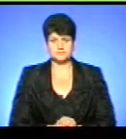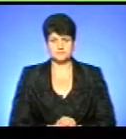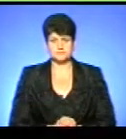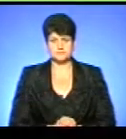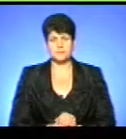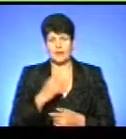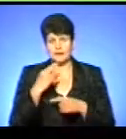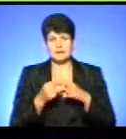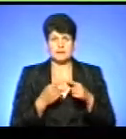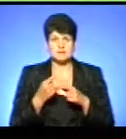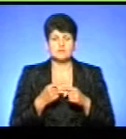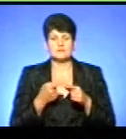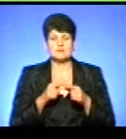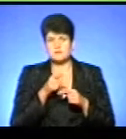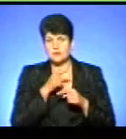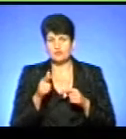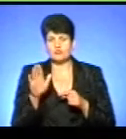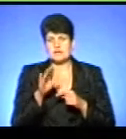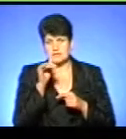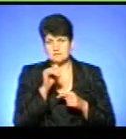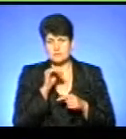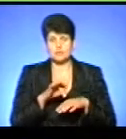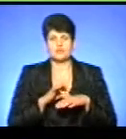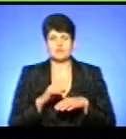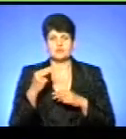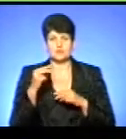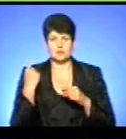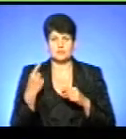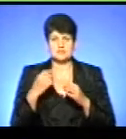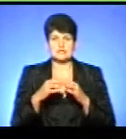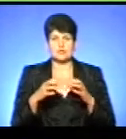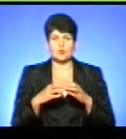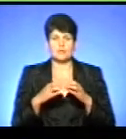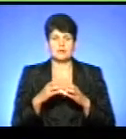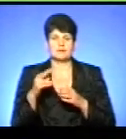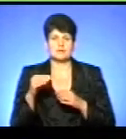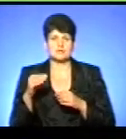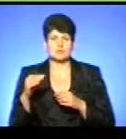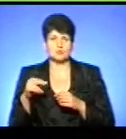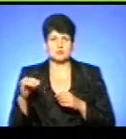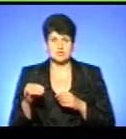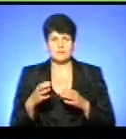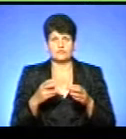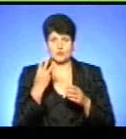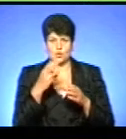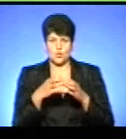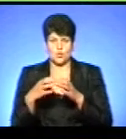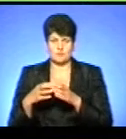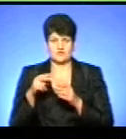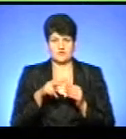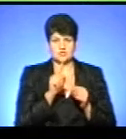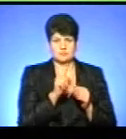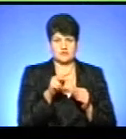Традиційно в оцінний період в вересні місця ми проводимо чемпіонат області серед команди США в петрогрівних групах. Це 2001